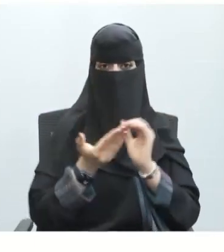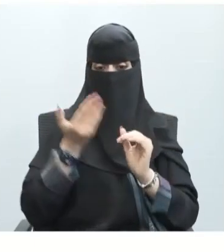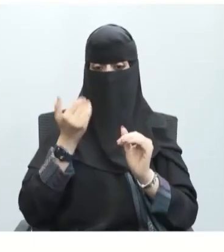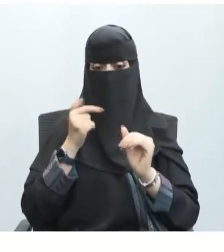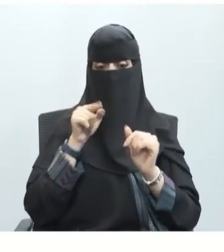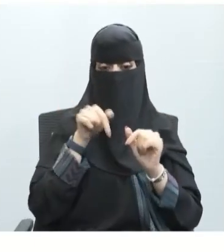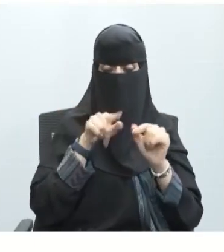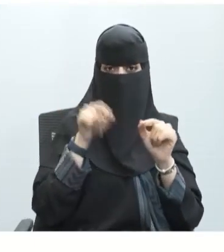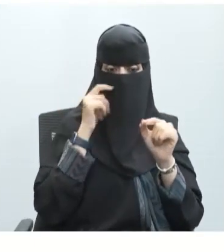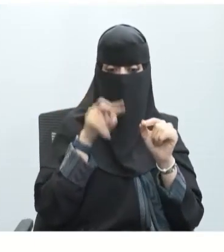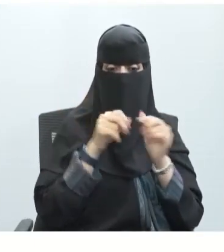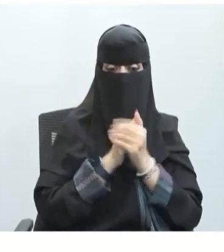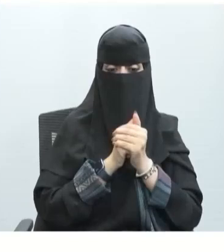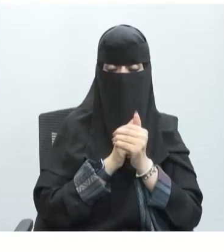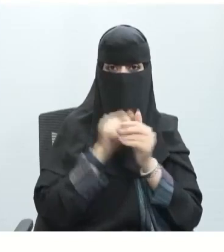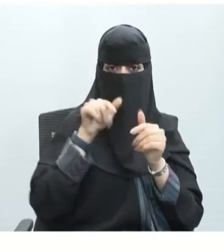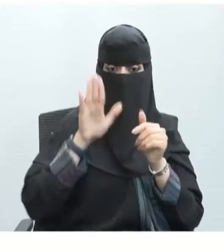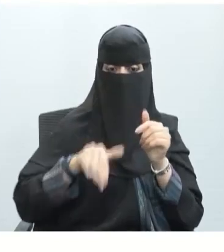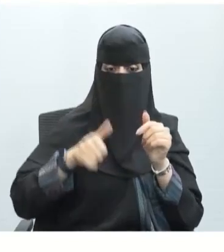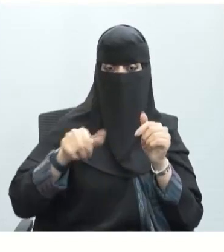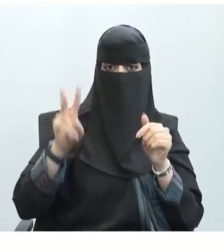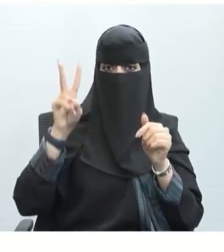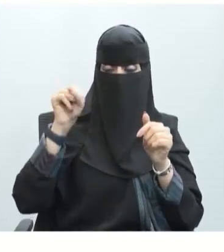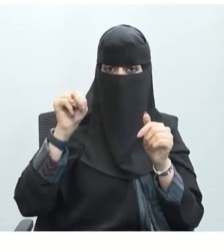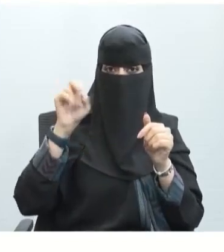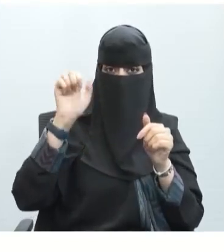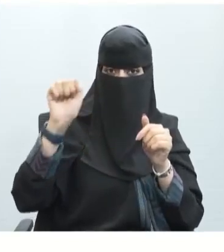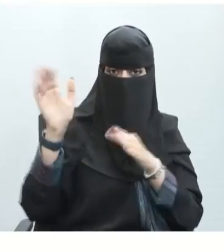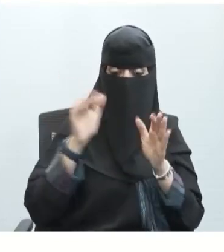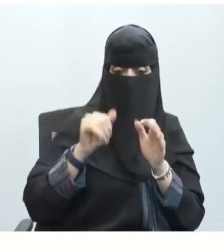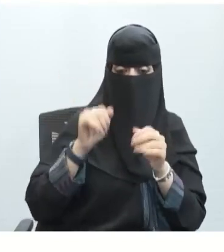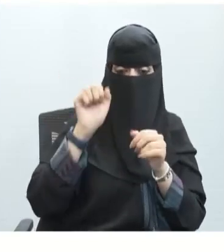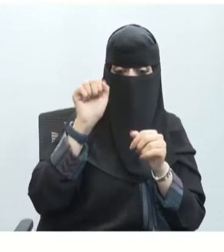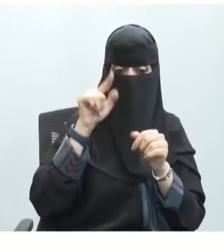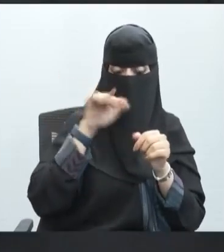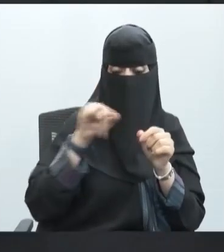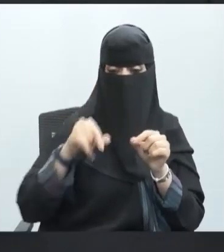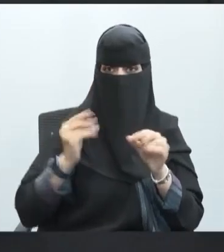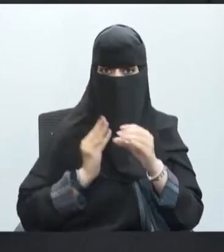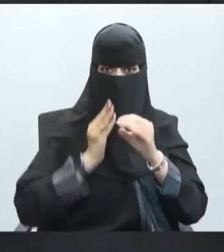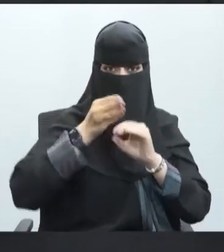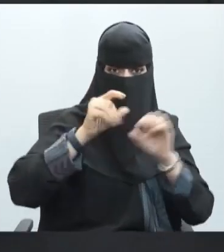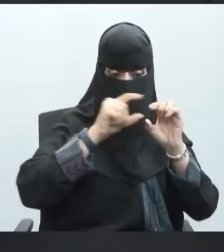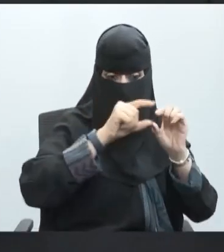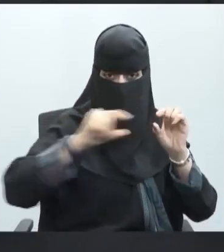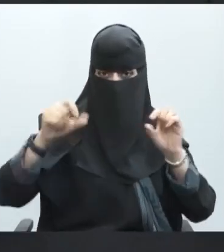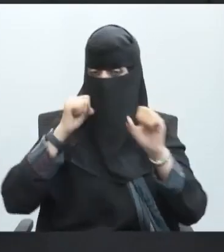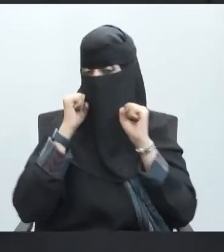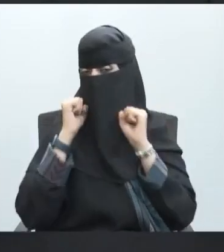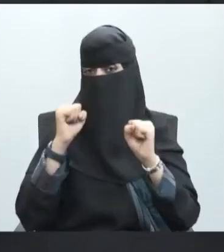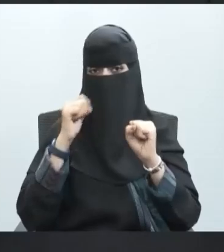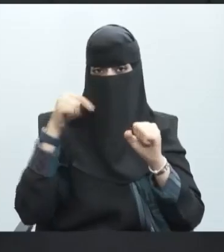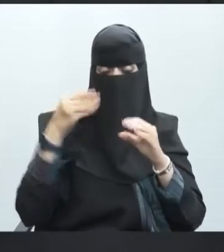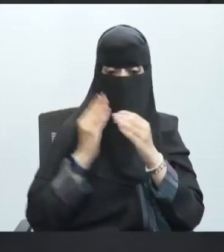هنا بهذه الجزء أيونات الصوديوم والبوتاسيوم لا يمكن أن تدخل من خلال هذا الغمد أيونات الصوديوم